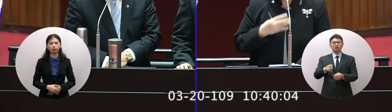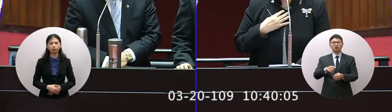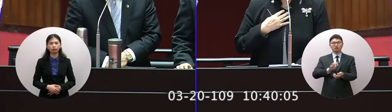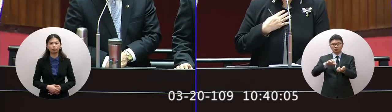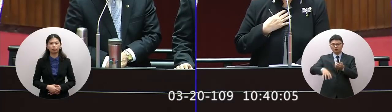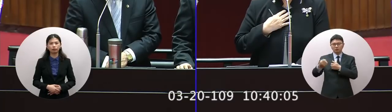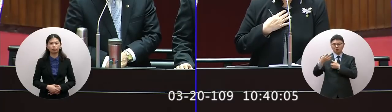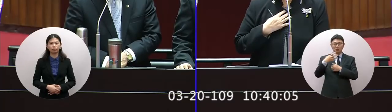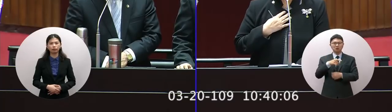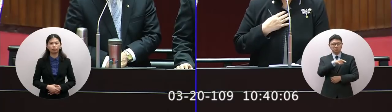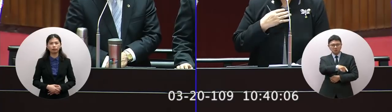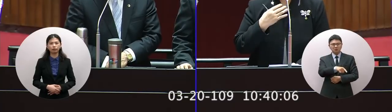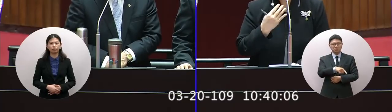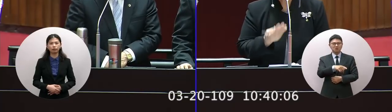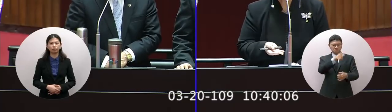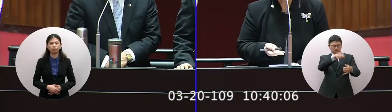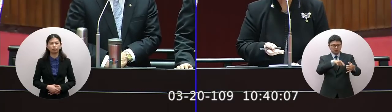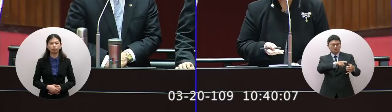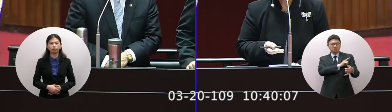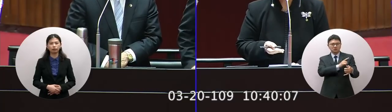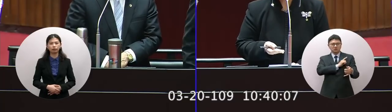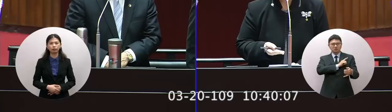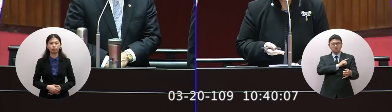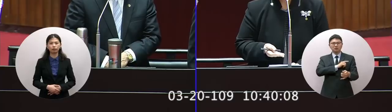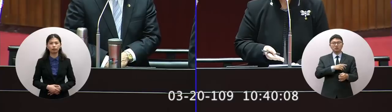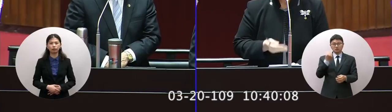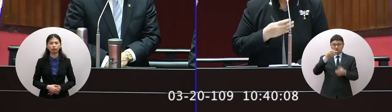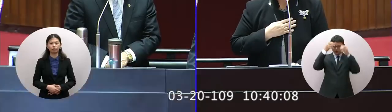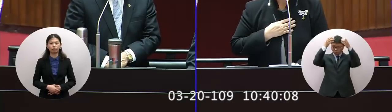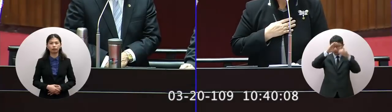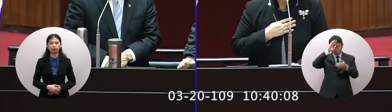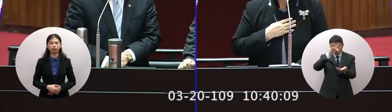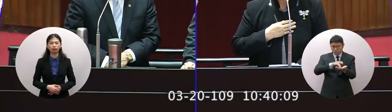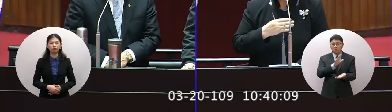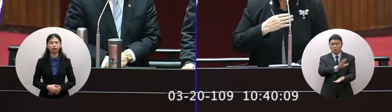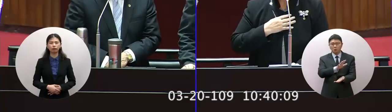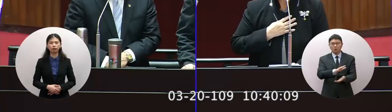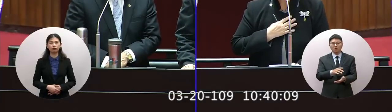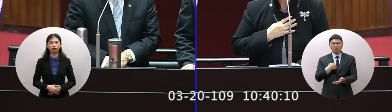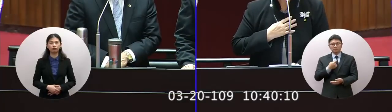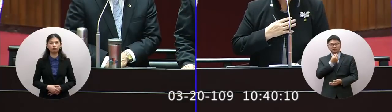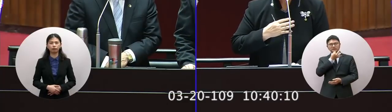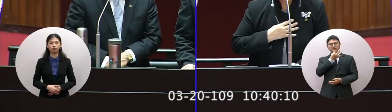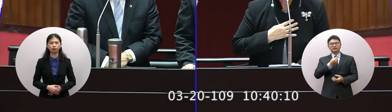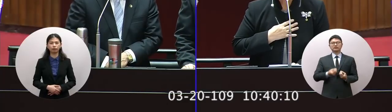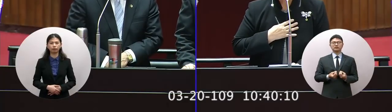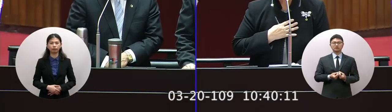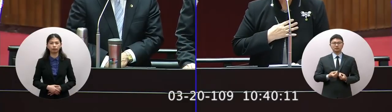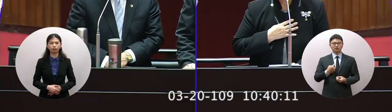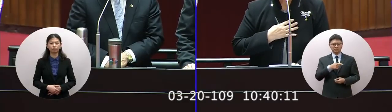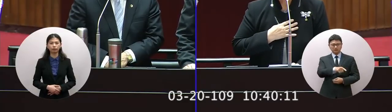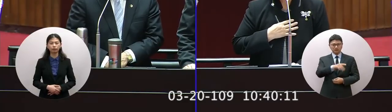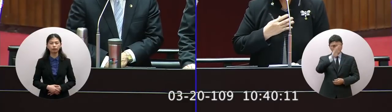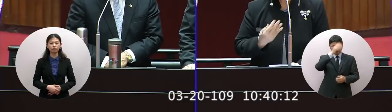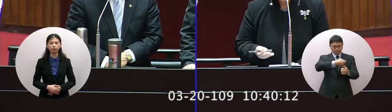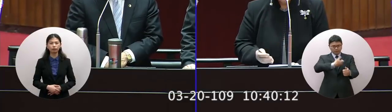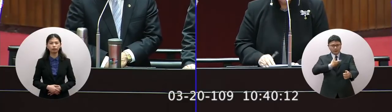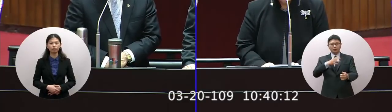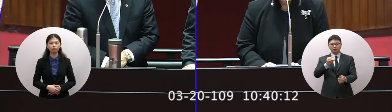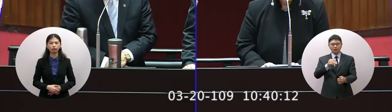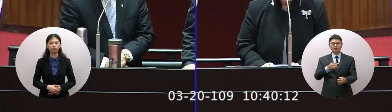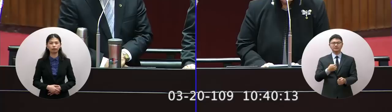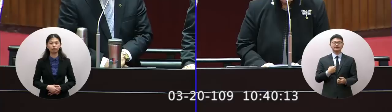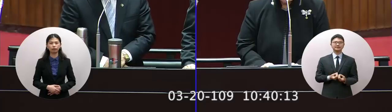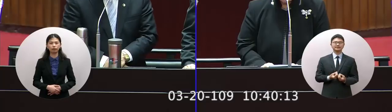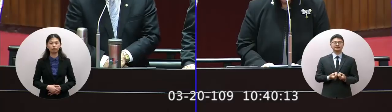人他就開始煩惱了也不敢回家他也很煩惱說我是有去感染嗎沒有很沒